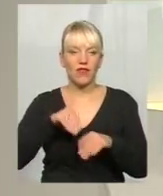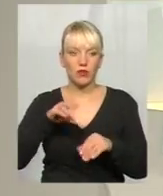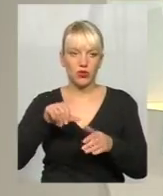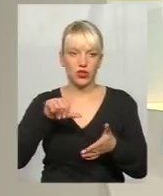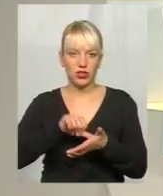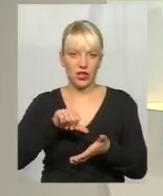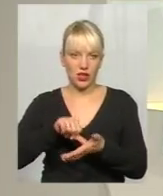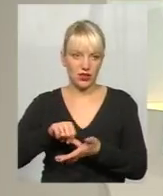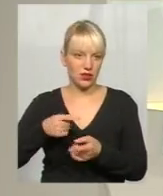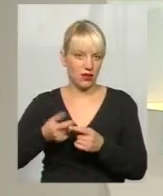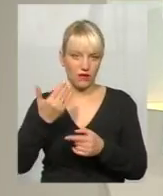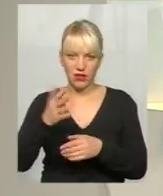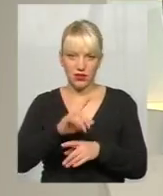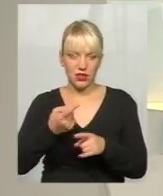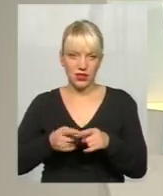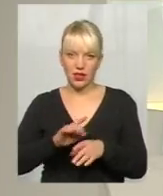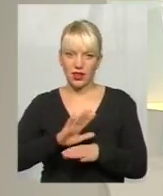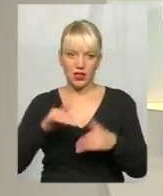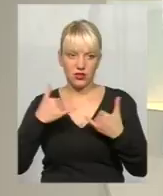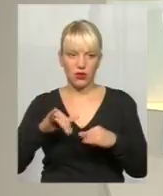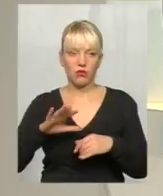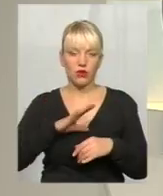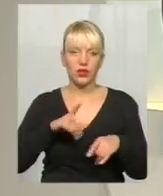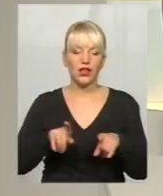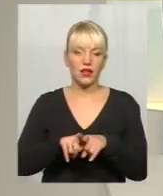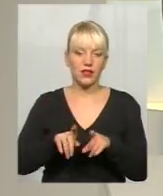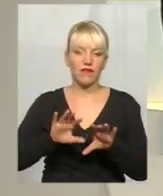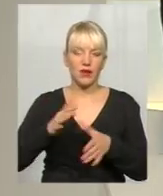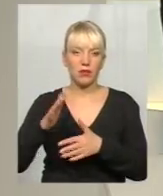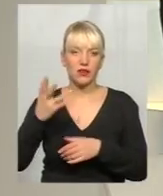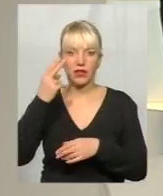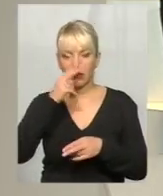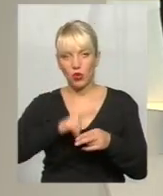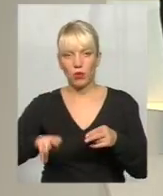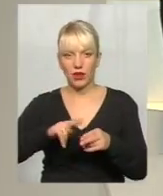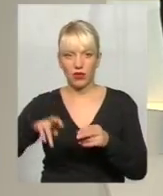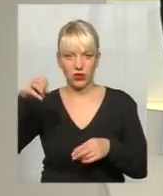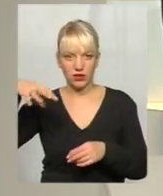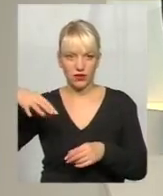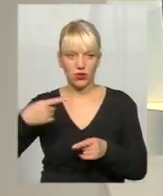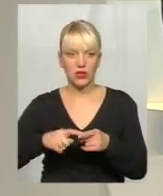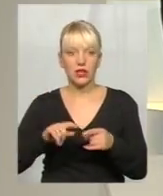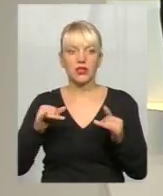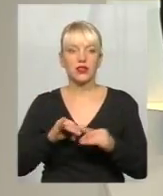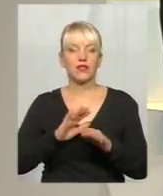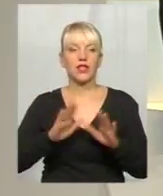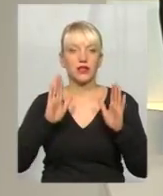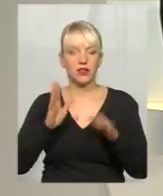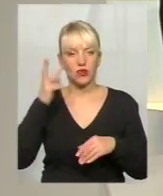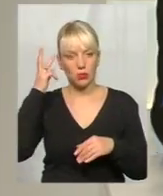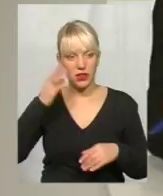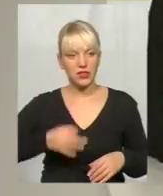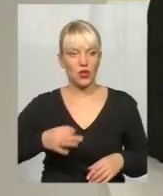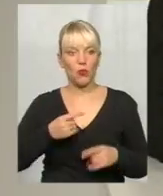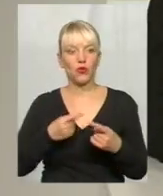власне, здогав цей факт, взагалі, тому що були випадки, де пропадали, і це, що цікаво, що це було не тільки в Хмельницькій області, а в інших так